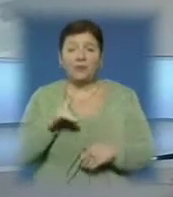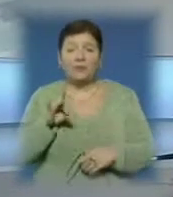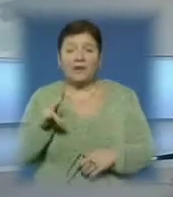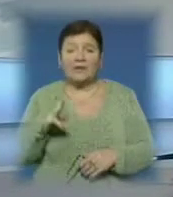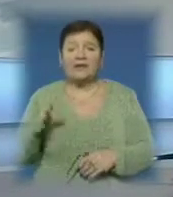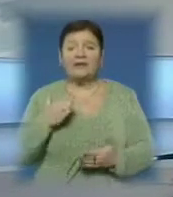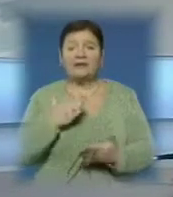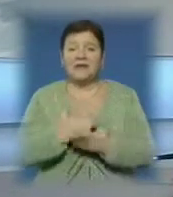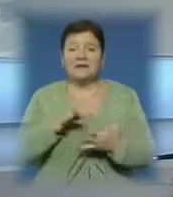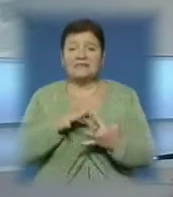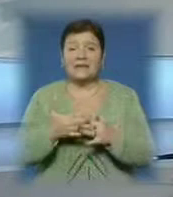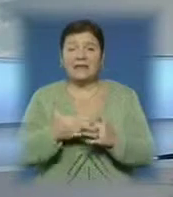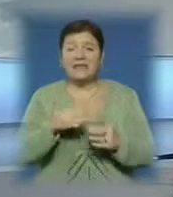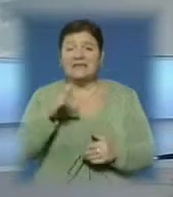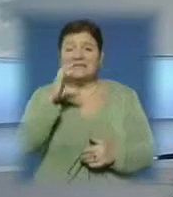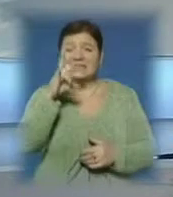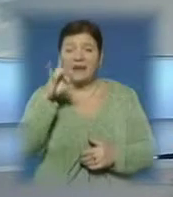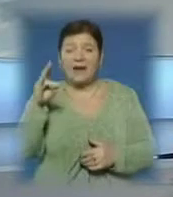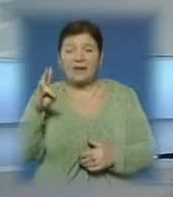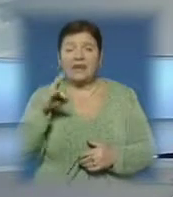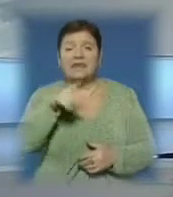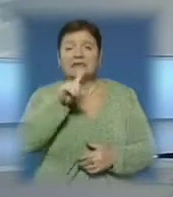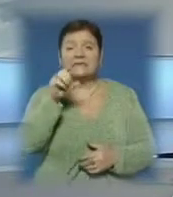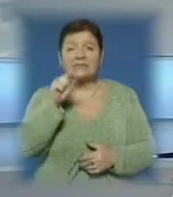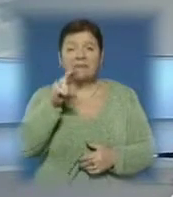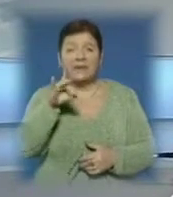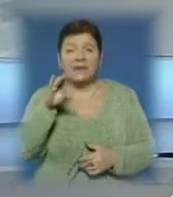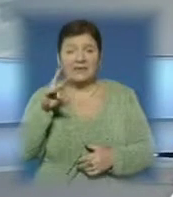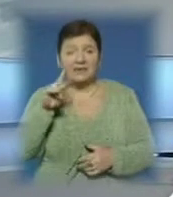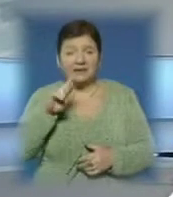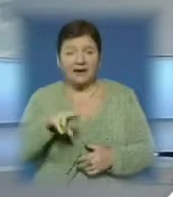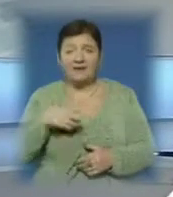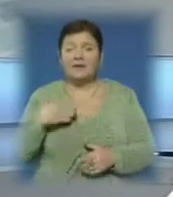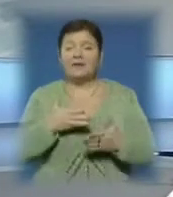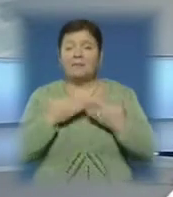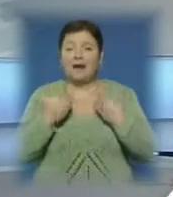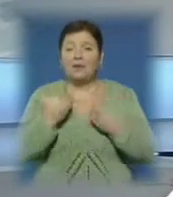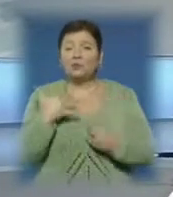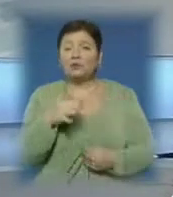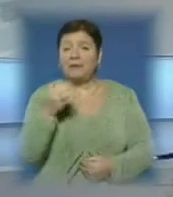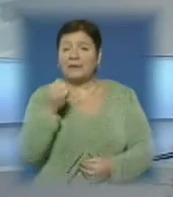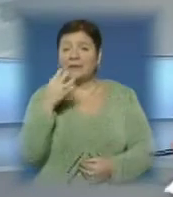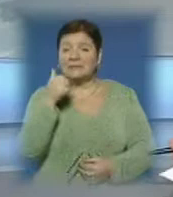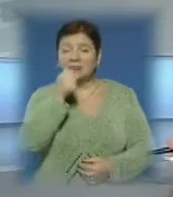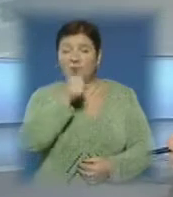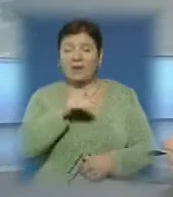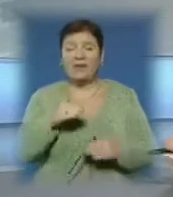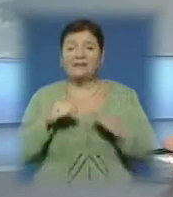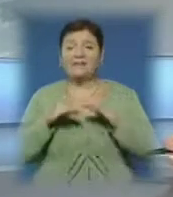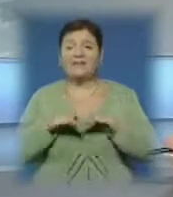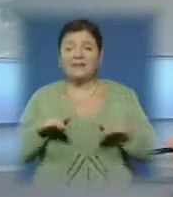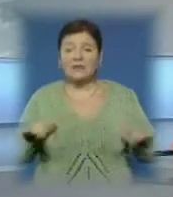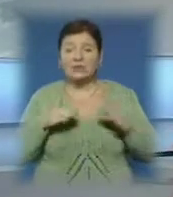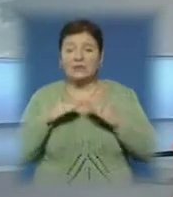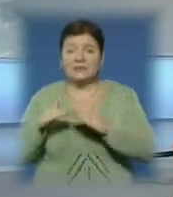перебувають і села Стригальні та Запереділля. В останньому дитсадка немає ось уже 15 років. Про перспективу